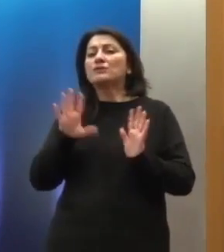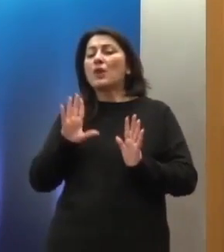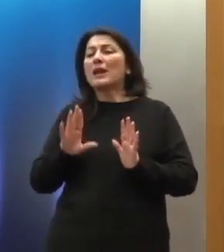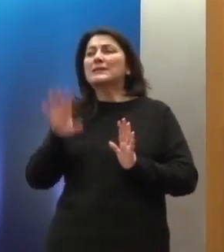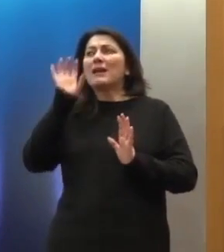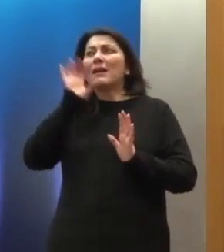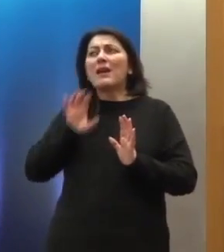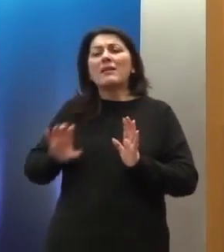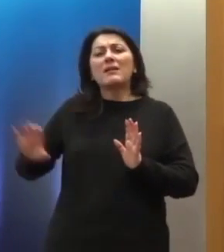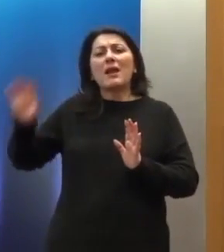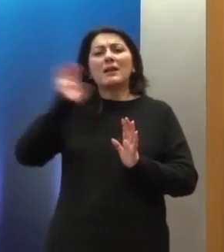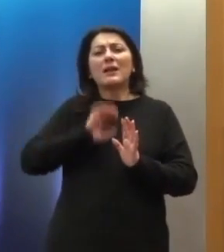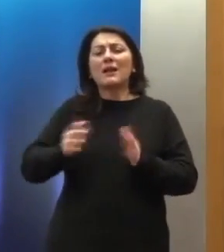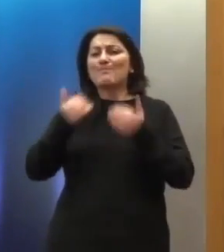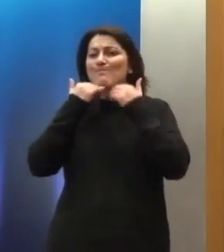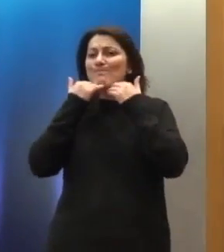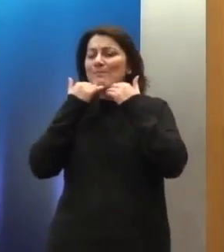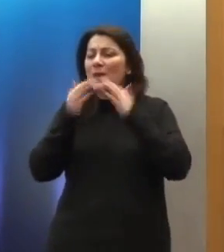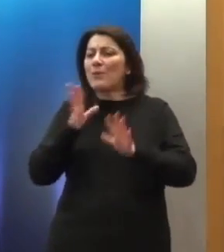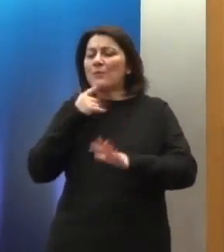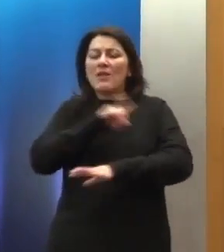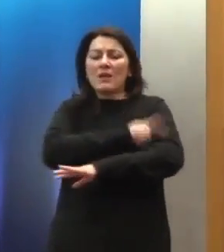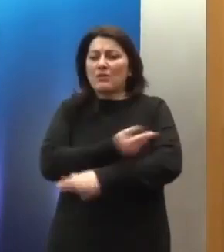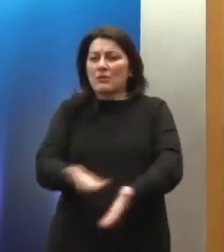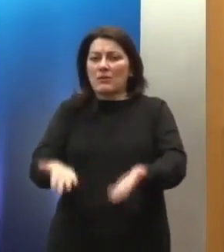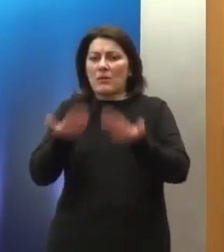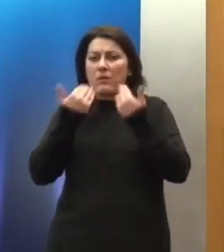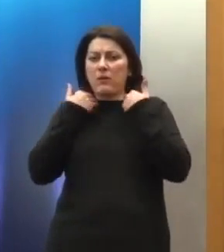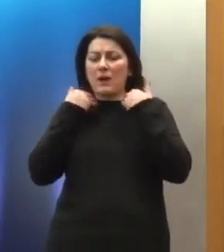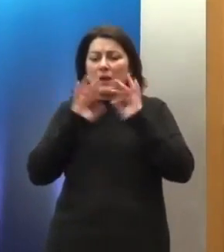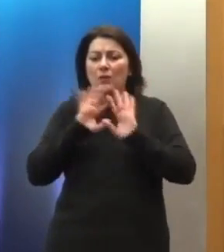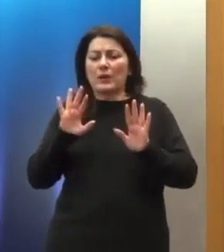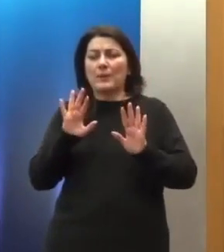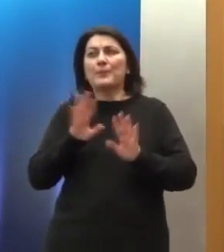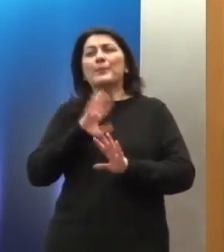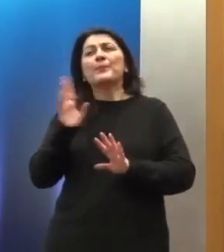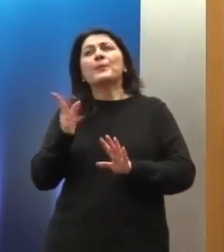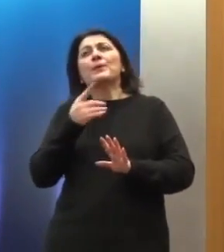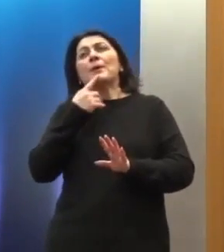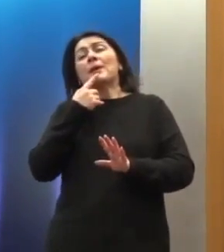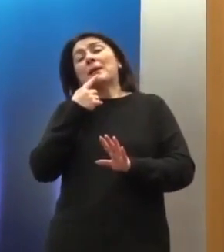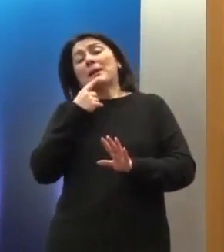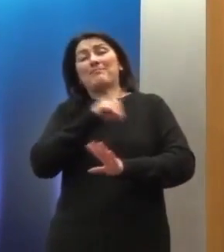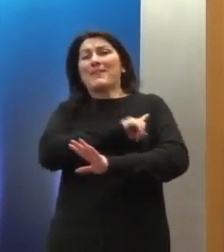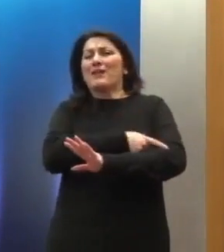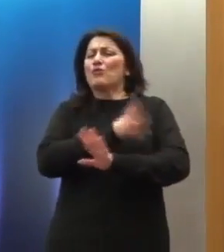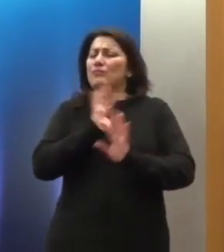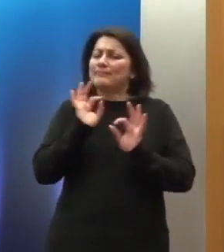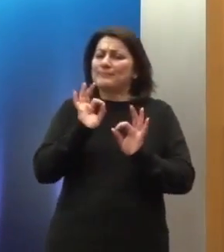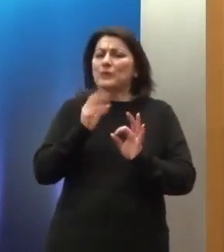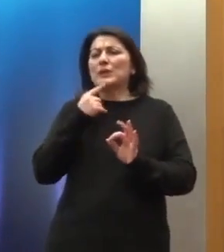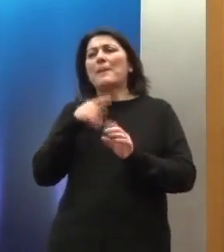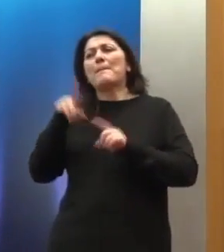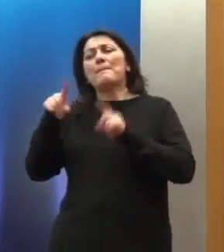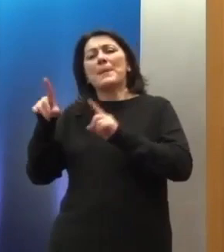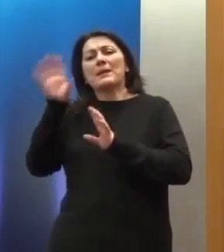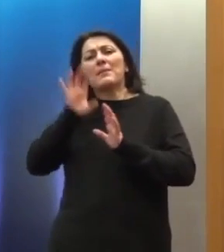δυνατότητα να πάρουν τα μέτρα που δεν έχουν τη δυνατότητα, ή ότι μπορεί, εν πάση περιπτώσει, να συνδράμει ορισμένα κράτη-μέλη